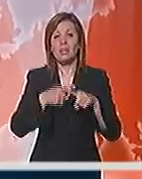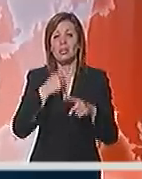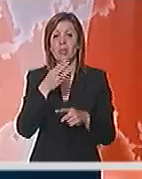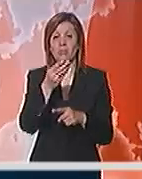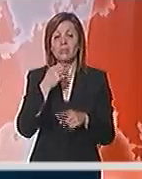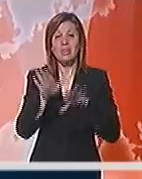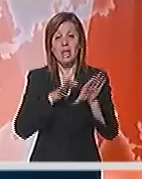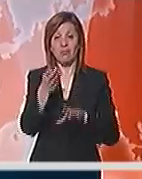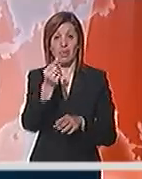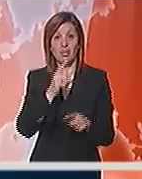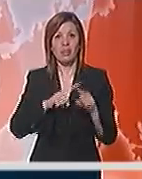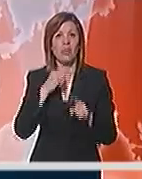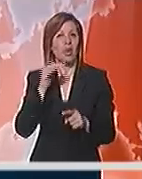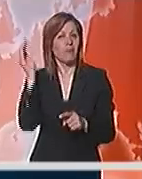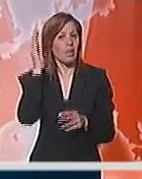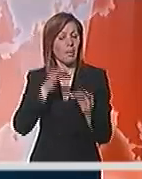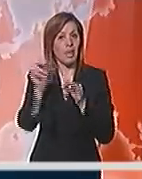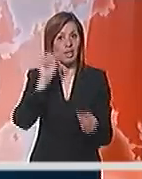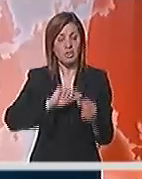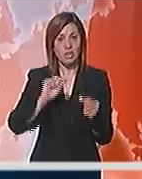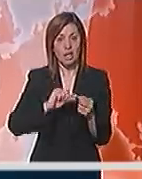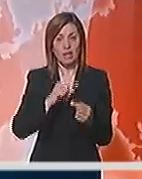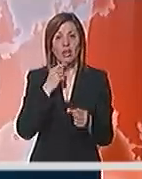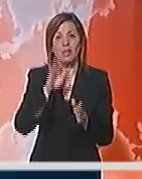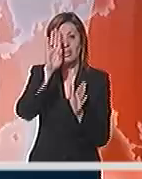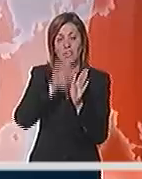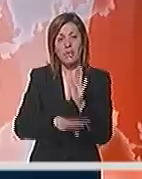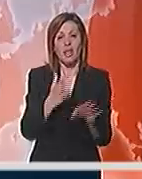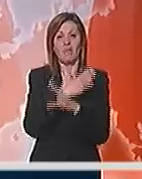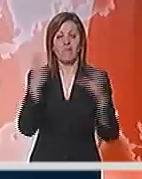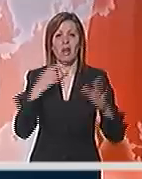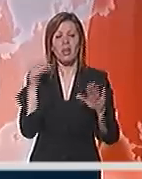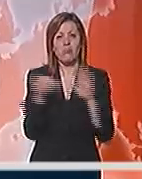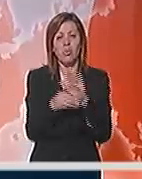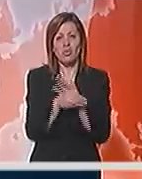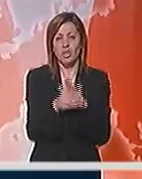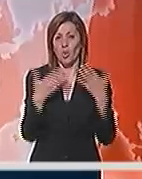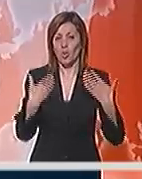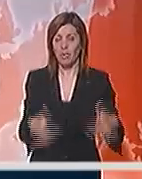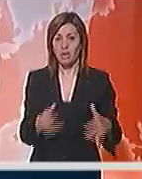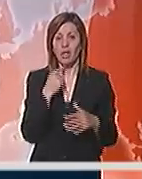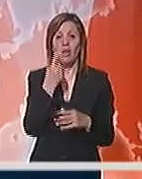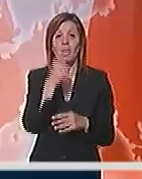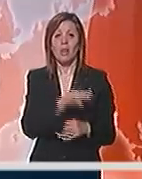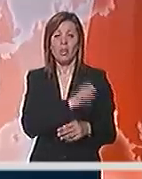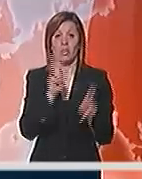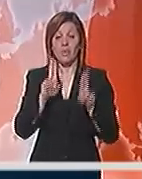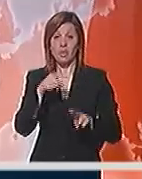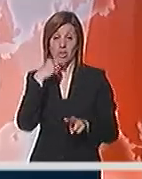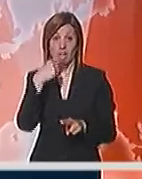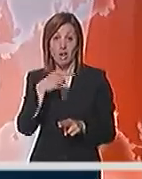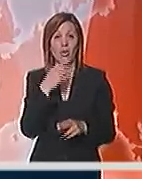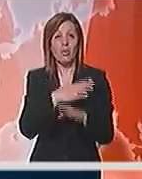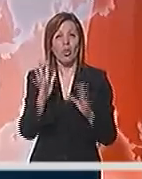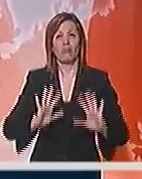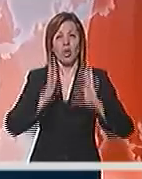financija, protestujući zbog vladinih mera štednje u cilju smanjenja velikog budžetskog deficita. Jedan policijski zvaničnik izjavio je da je